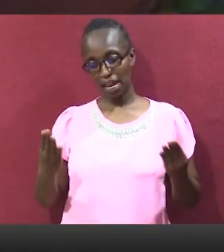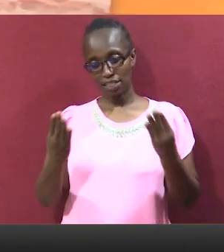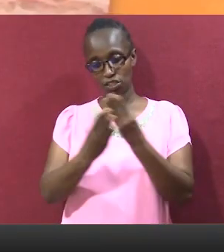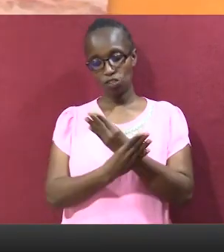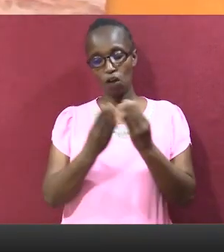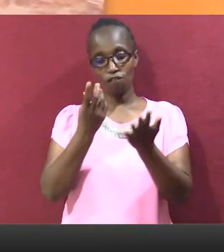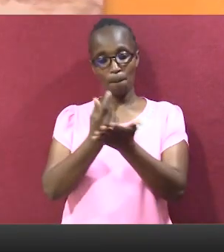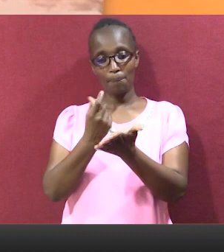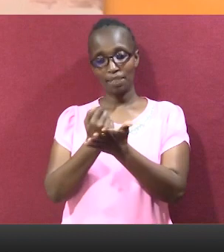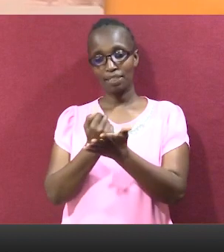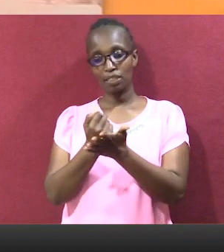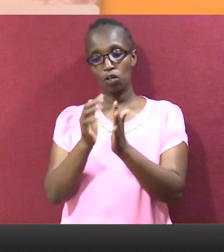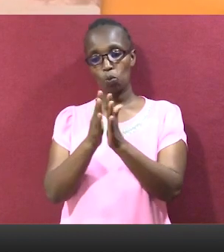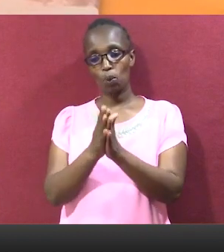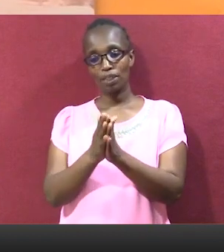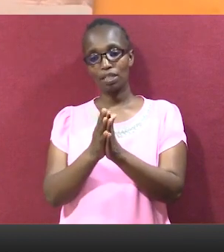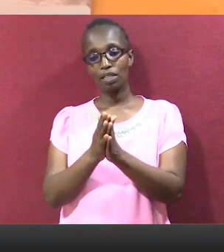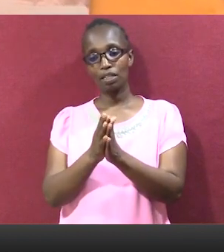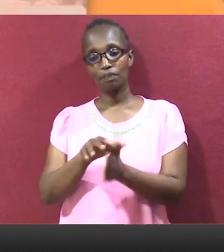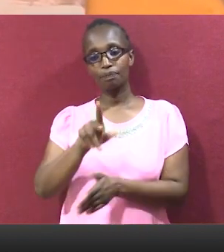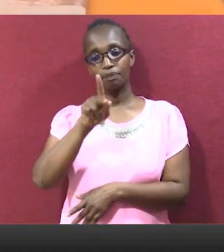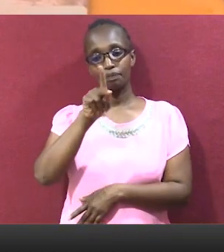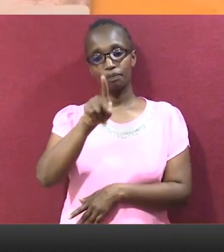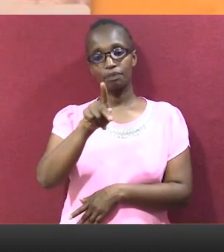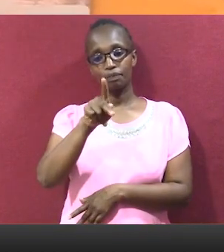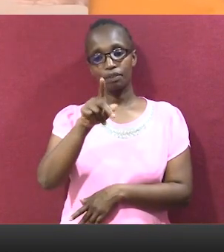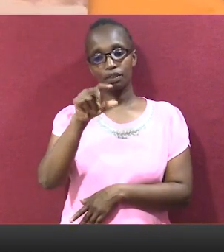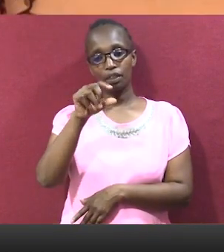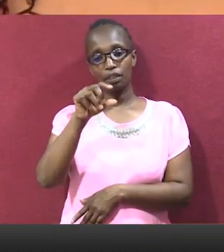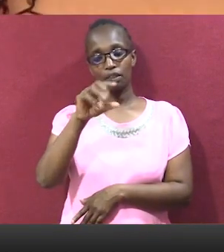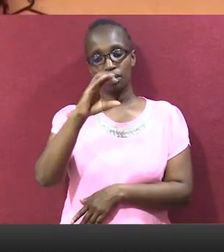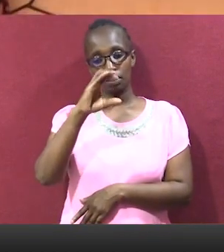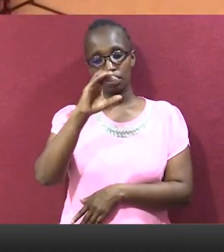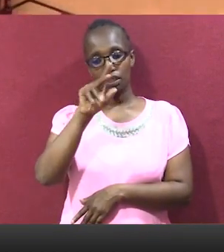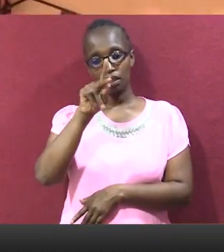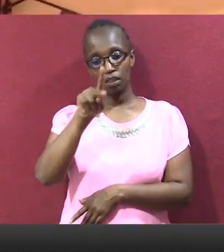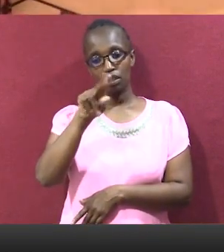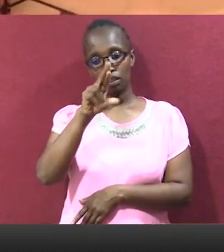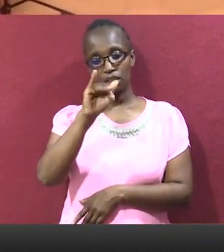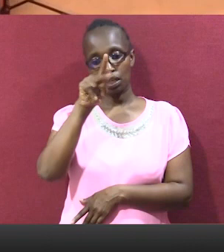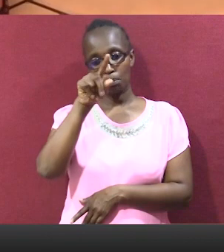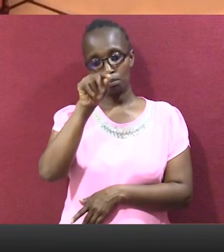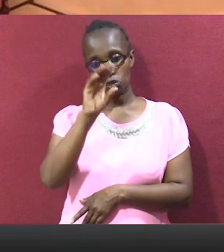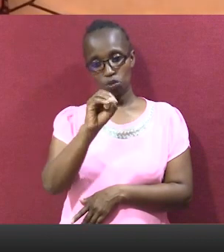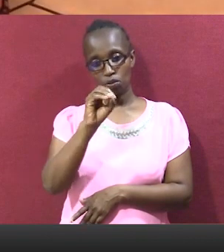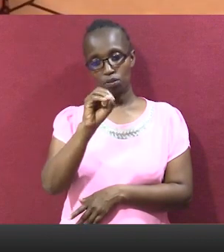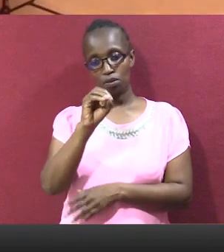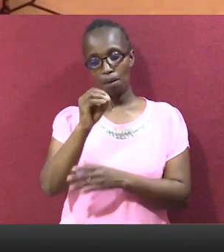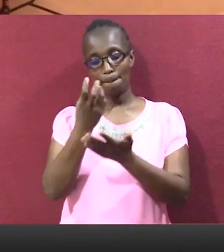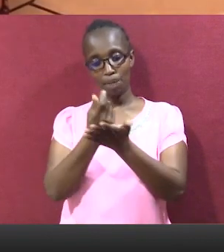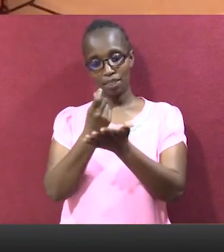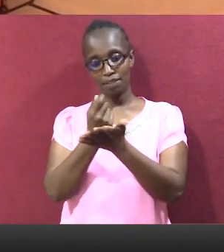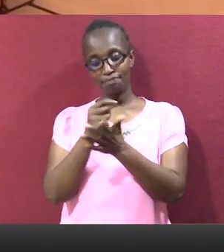kubadilisha na pesa konjia ya digitali almarufu cryptocurrency. Now pesa coin is a new breed of cryptocurrencies.